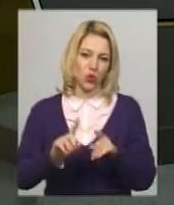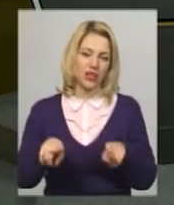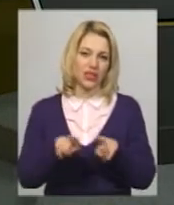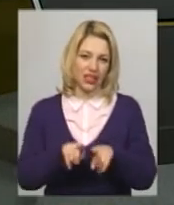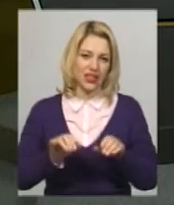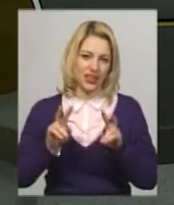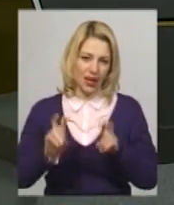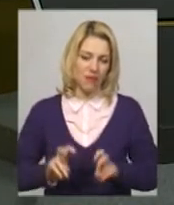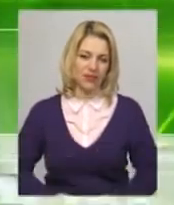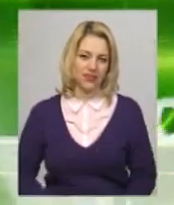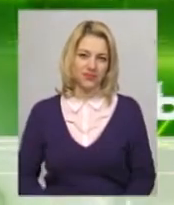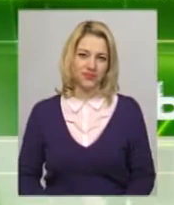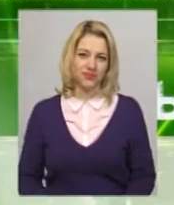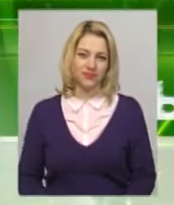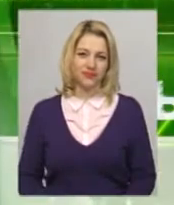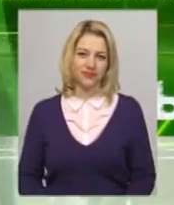такі теми.